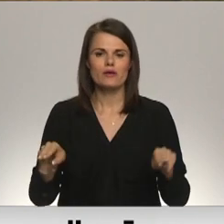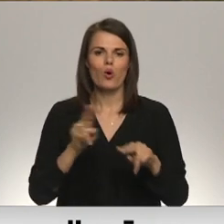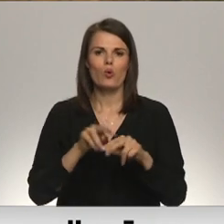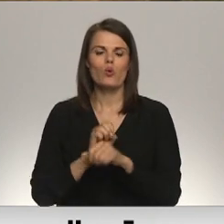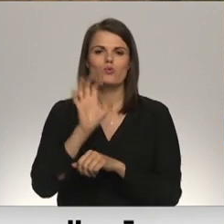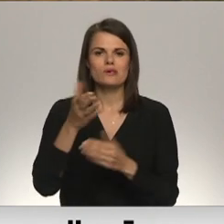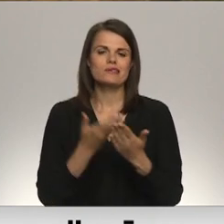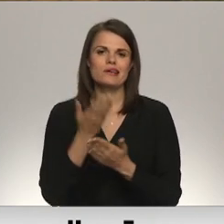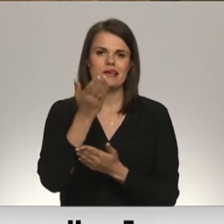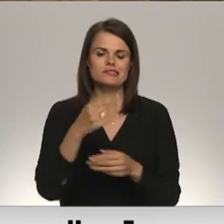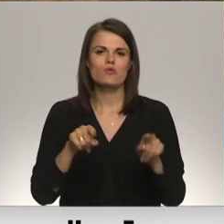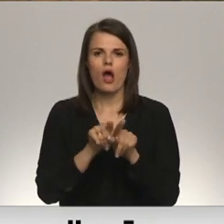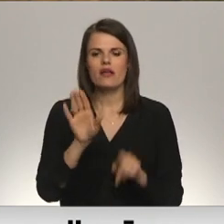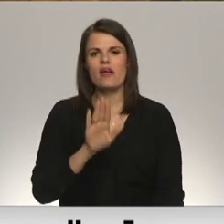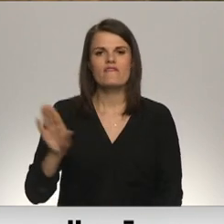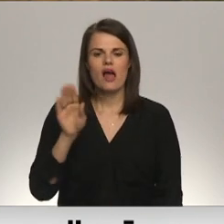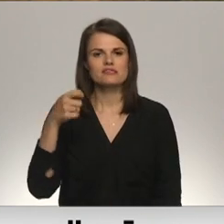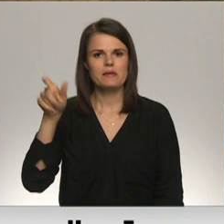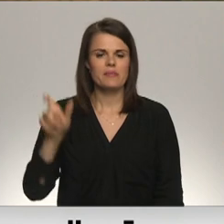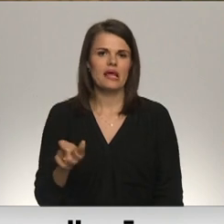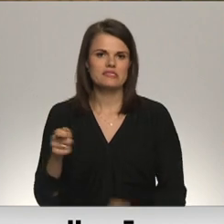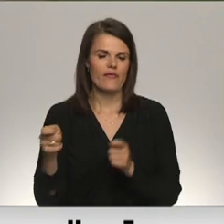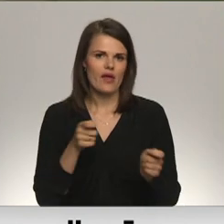nosūtījiesnieguma arī valsts prezidenta kancelē.